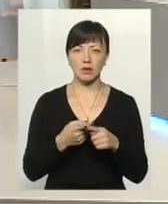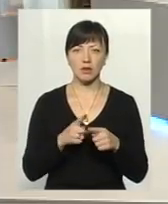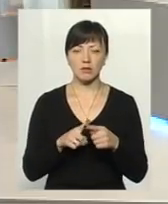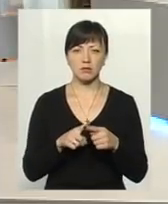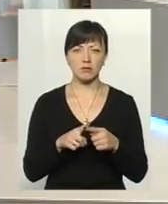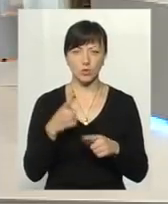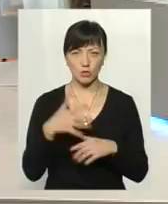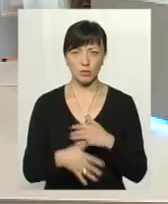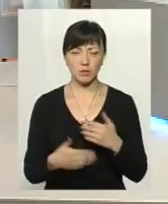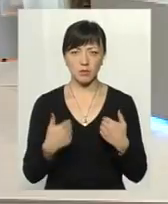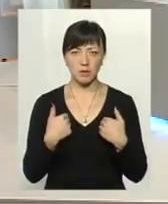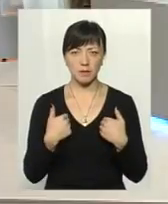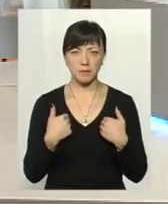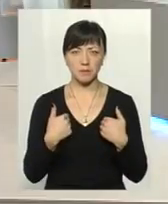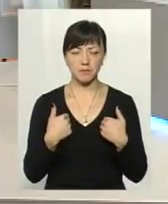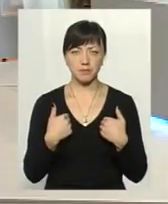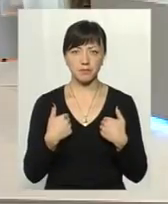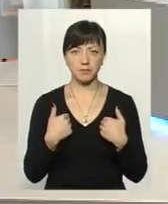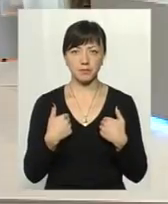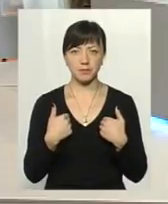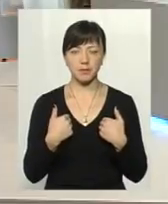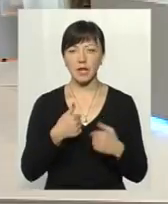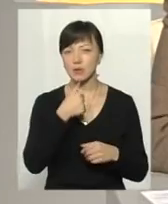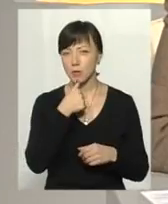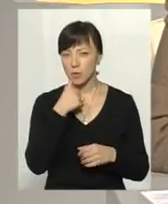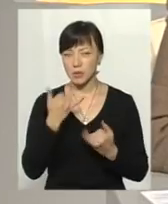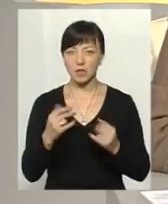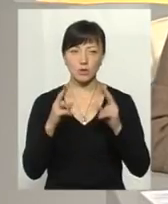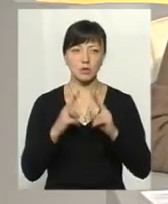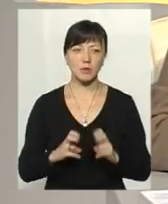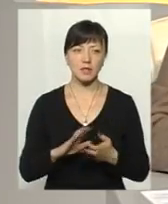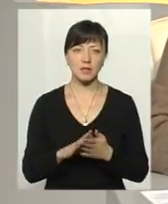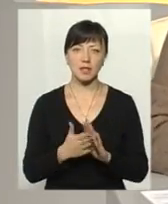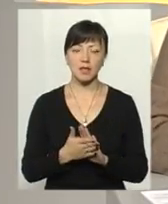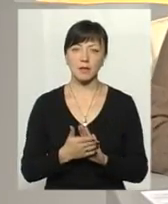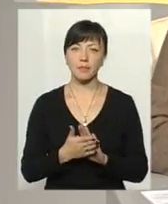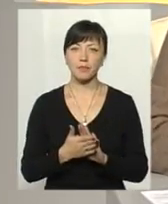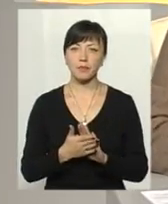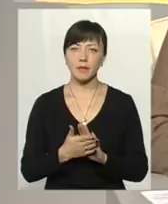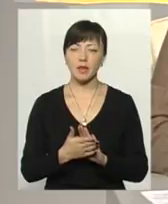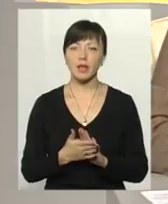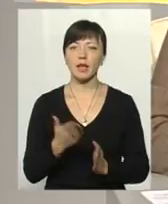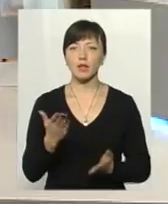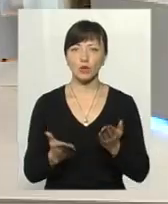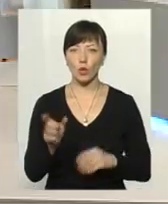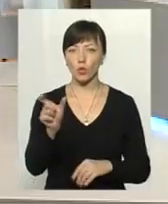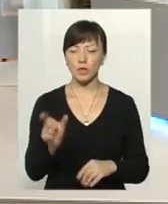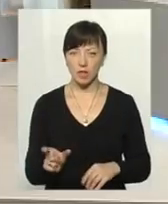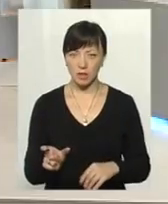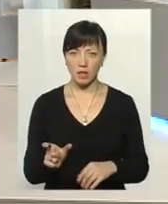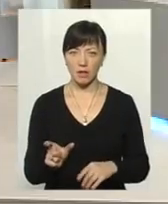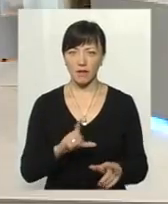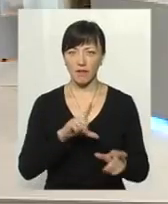Ви мене зрозуміли? Ви ласка. Пробуємо зараз розібратися в ситуації. Тобто, якщо людина